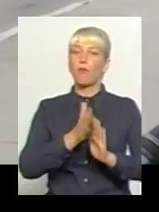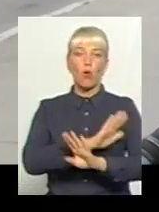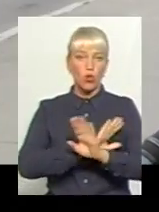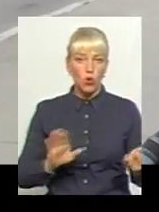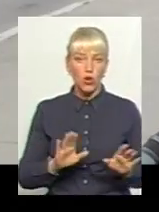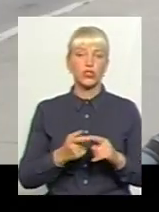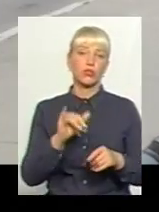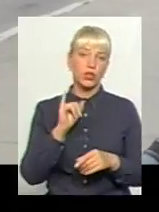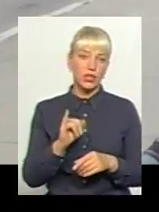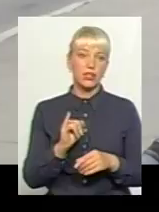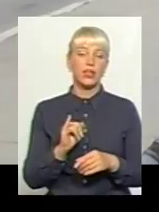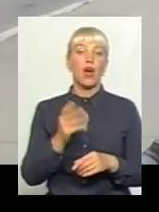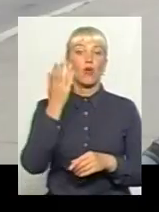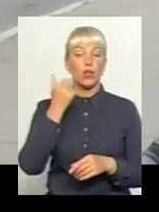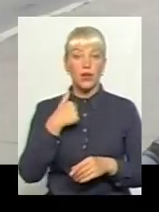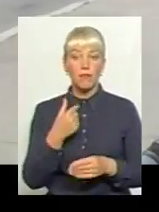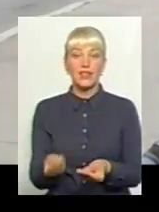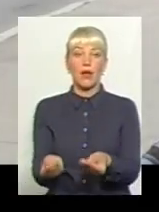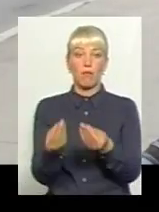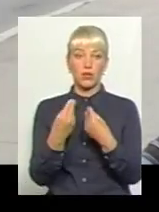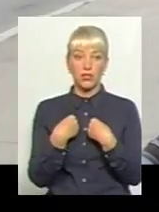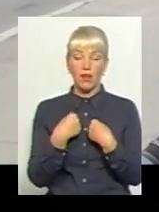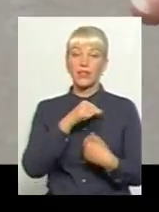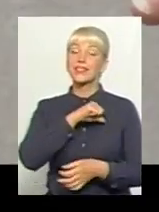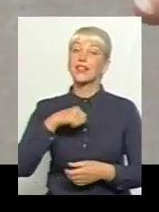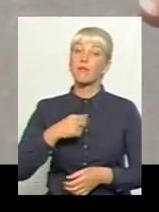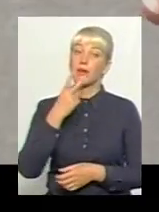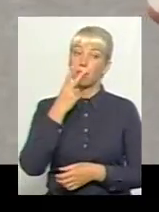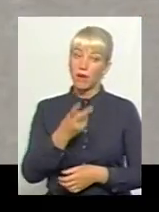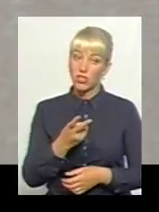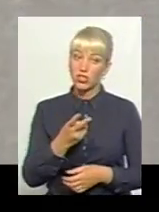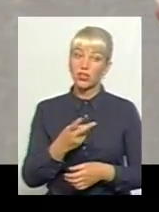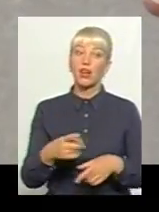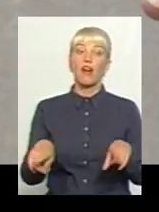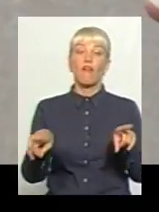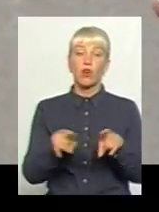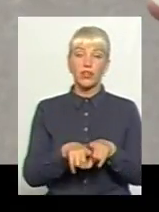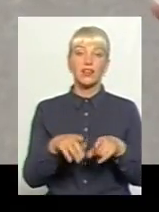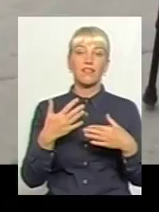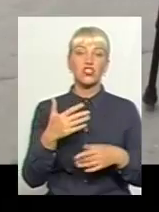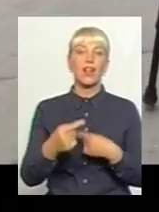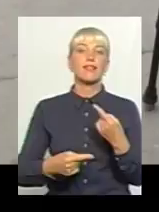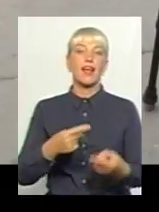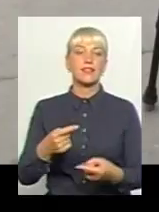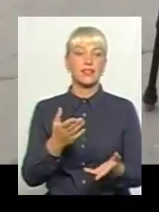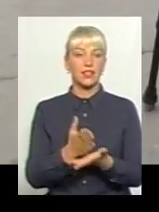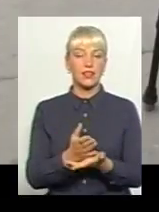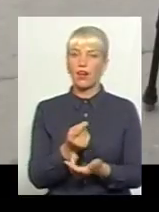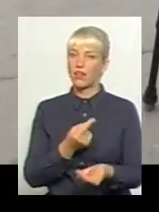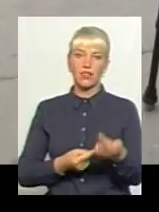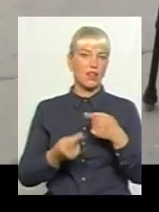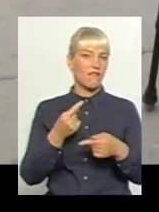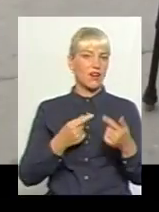відговорки. Ну, коли мені його поставили, самі бачите, ось такі послідки, ну, вже наслідки є. І назад їх не